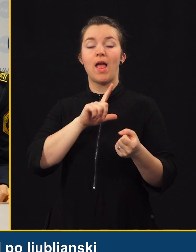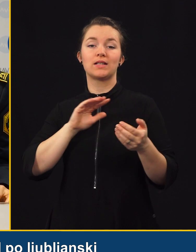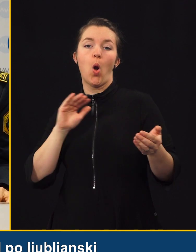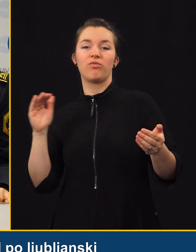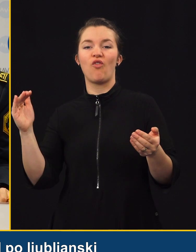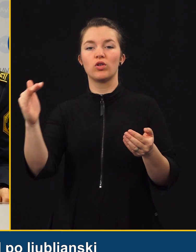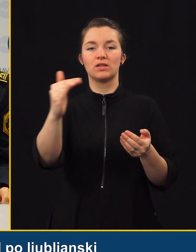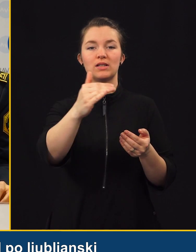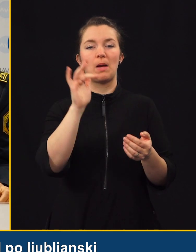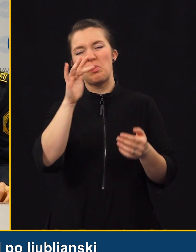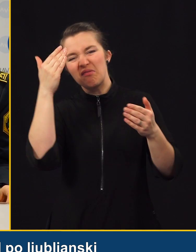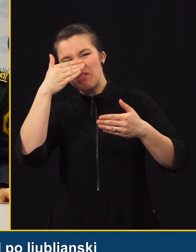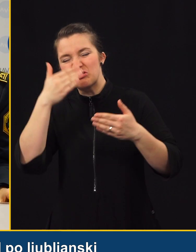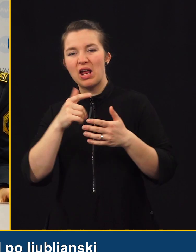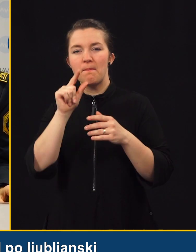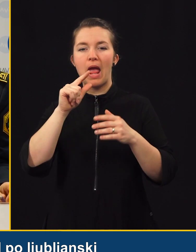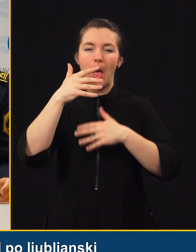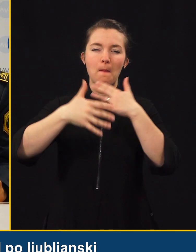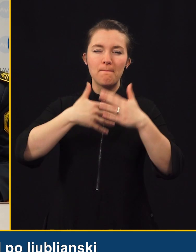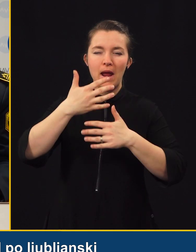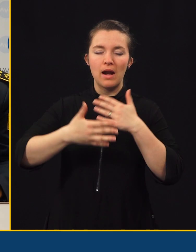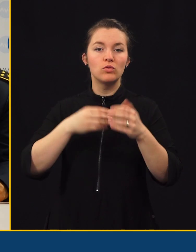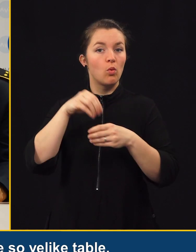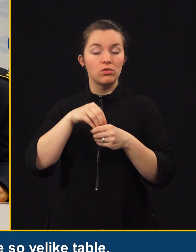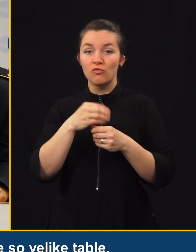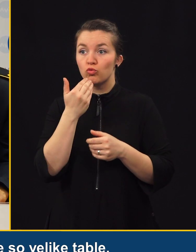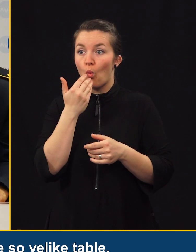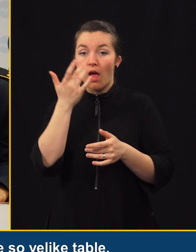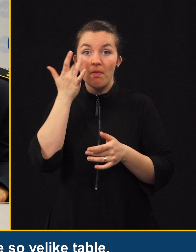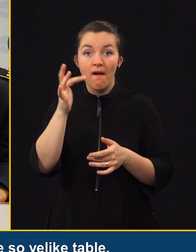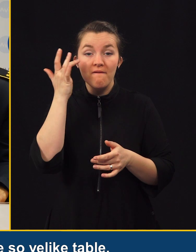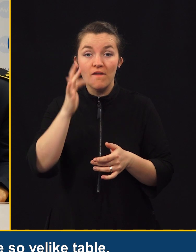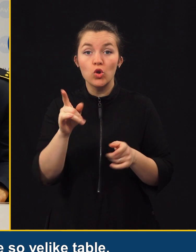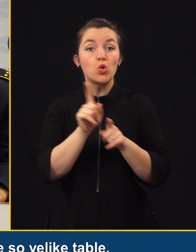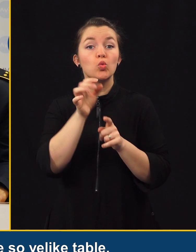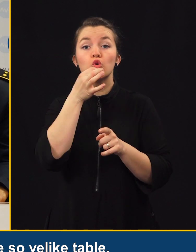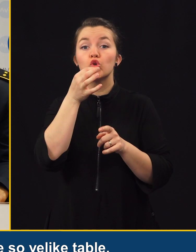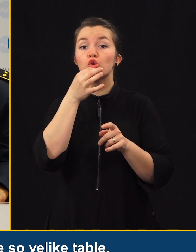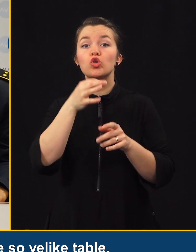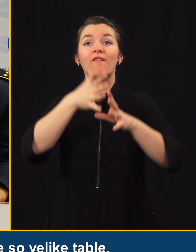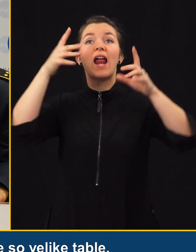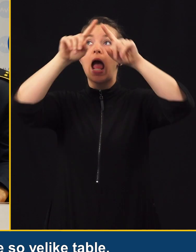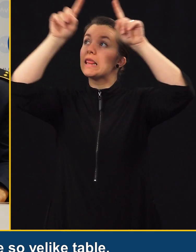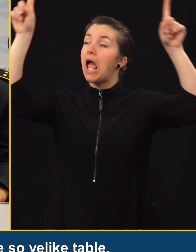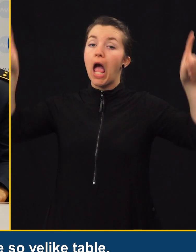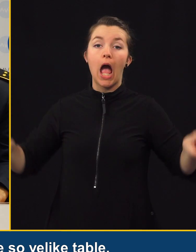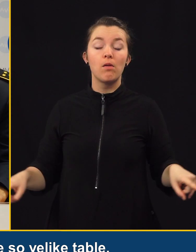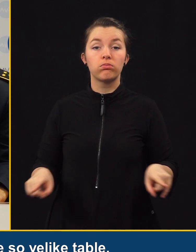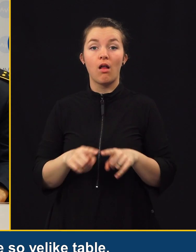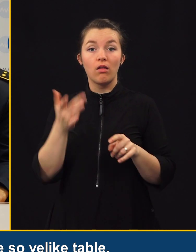Ljubljanski uvodnici malo pod večeru, malo neglice praktično, skoraj ne vidiš, tudi če so velike table,